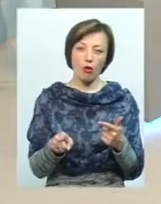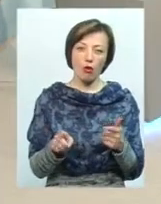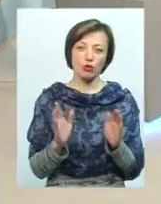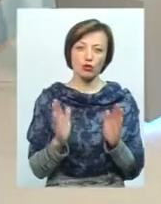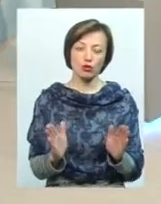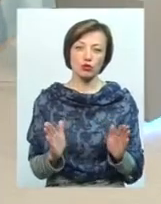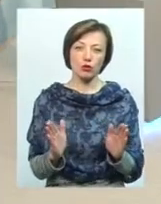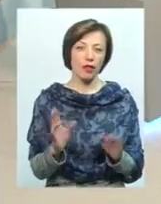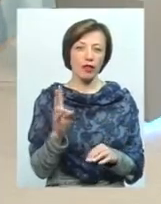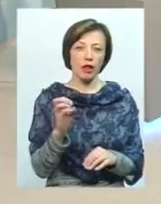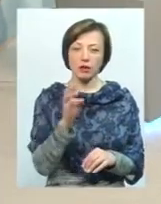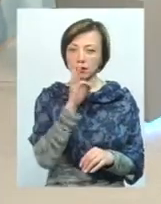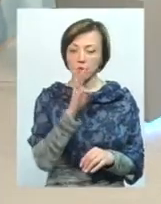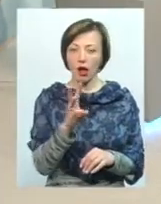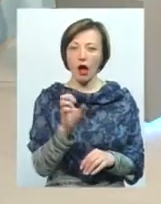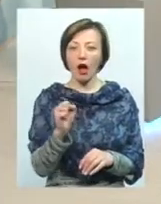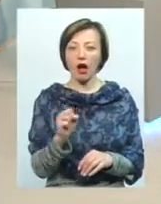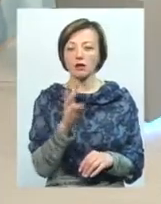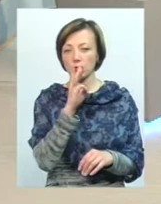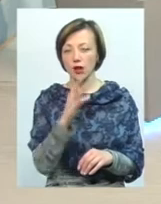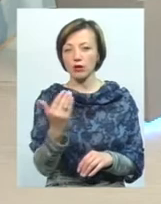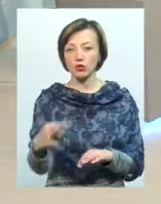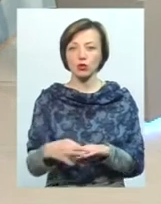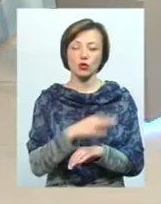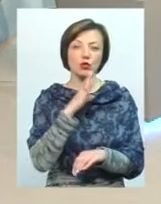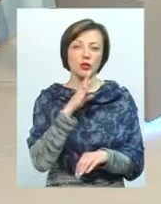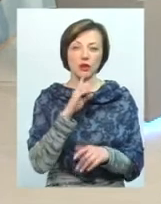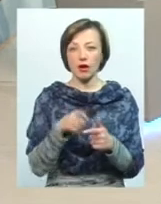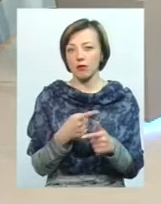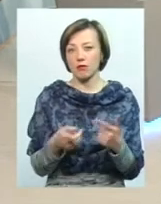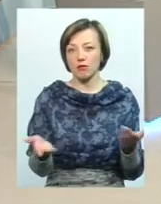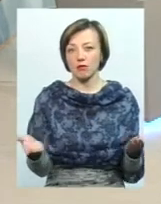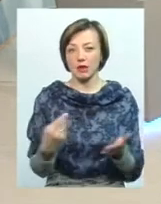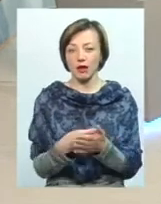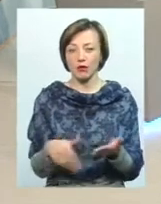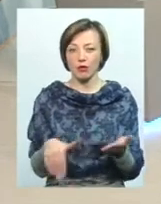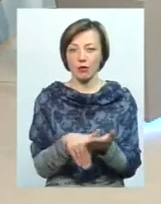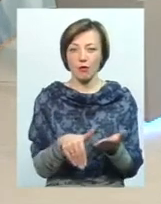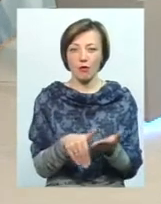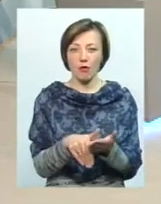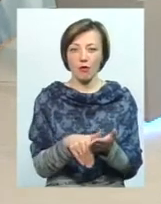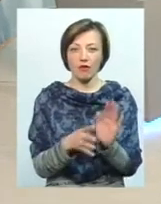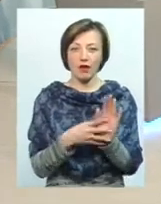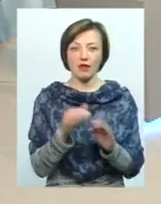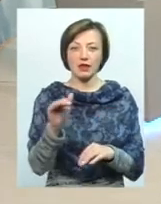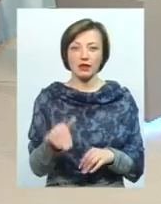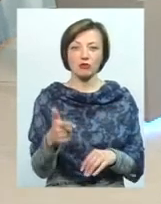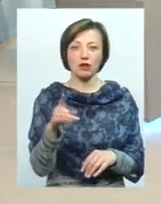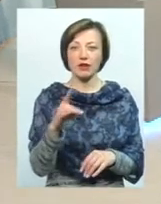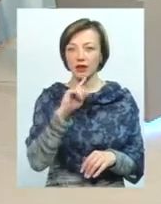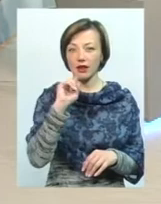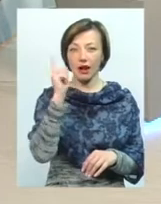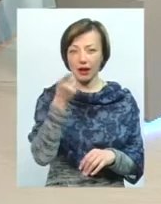суто, навіть не на зарплату, а на зарплату дружини, чи я не знаю, це не зарплата, якась матеріальна допомога, там, в 9 тисяч гривень на рік.